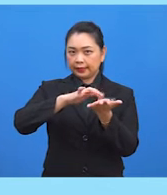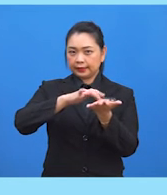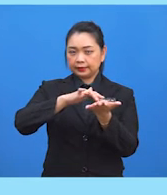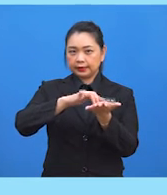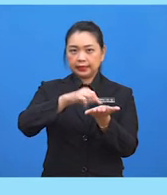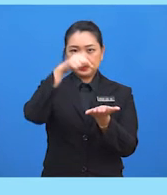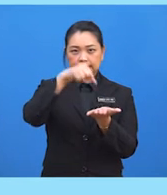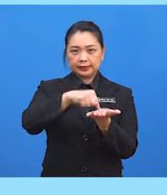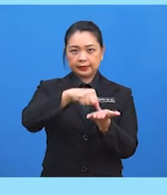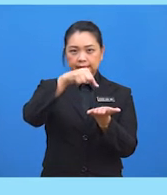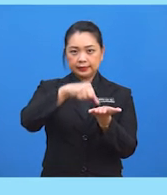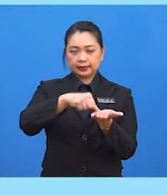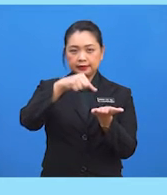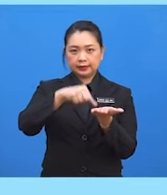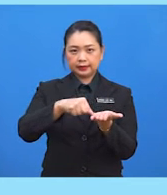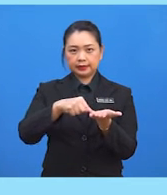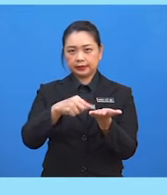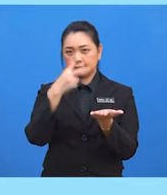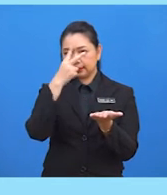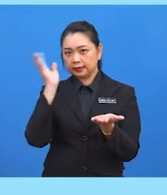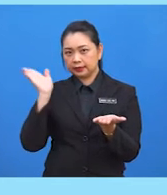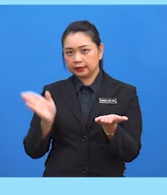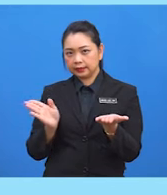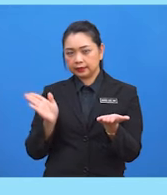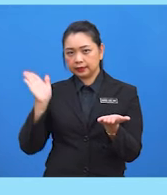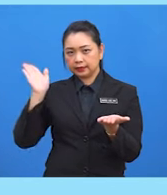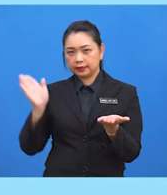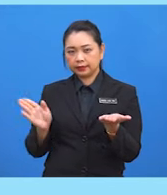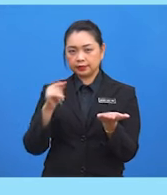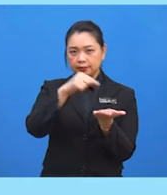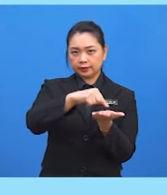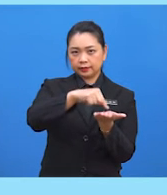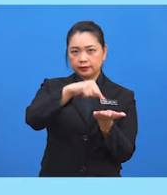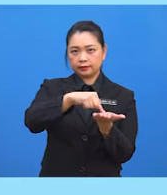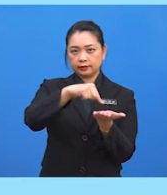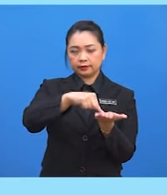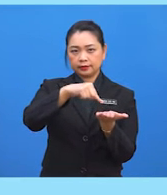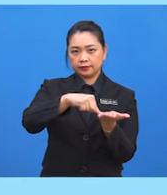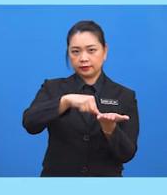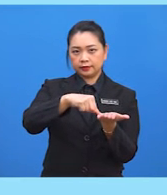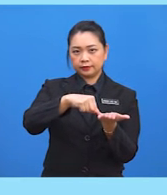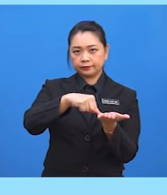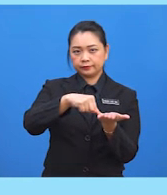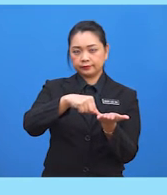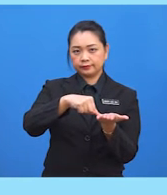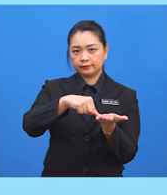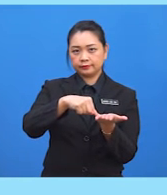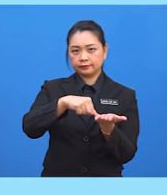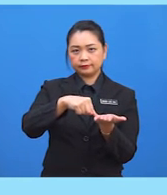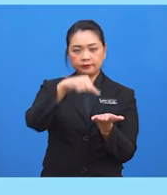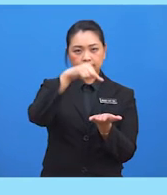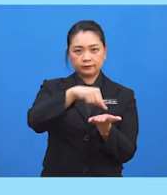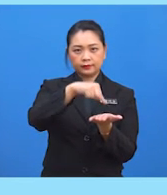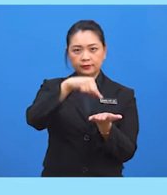shift diikuti tekan kekunci kosinus. Langkah ketiga Tekan